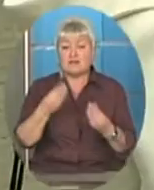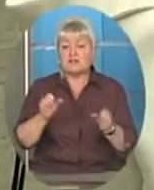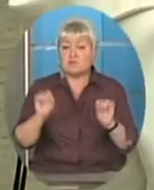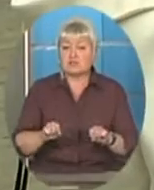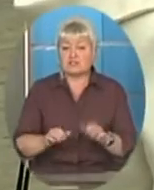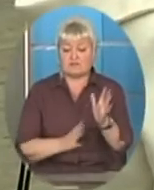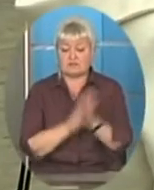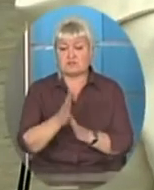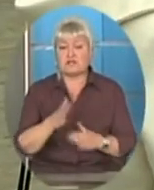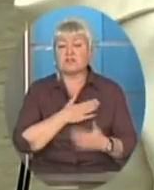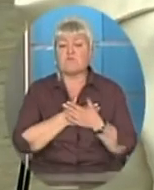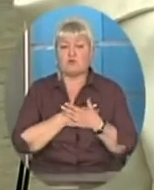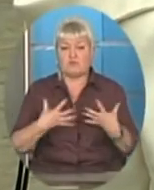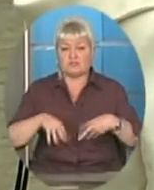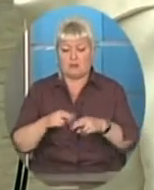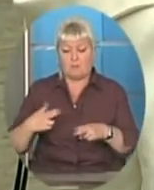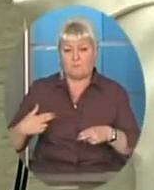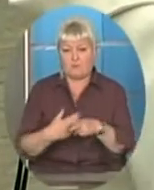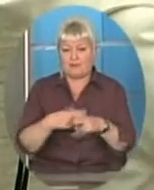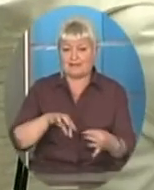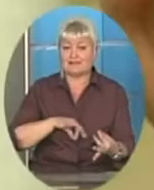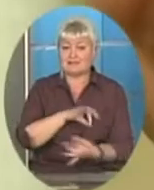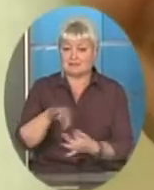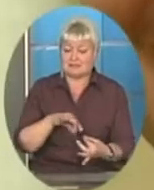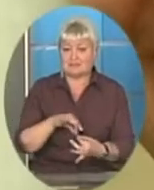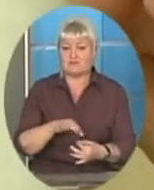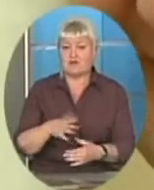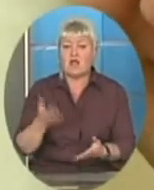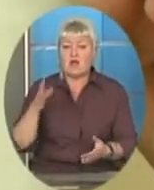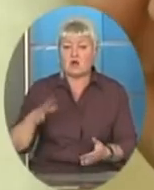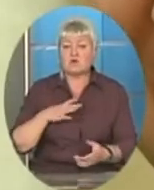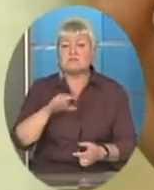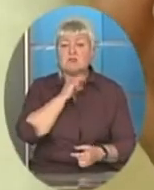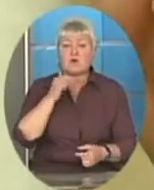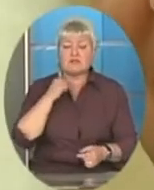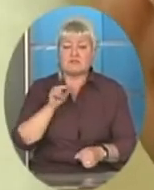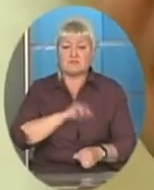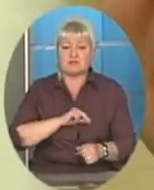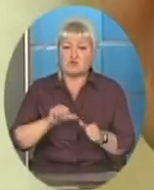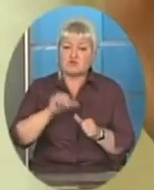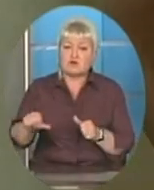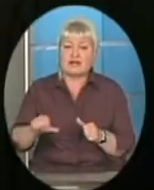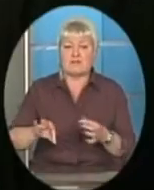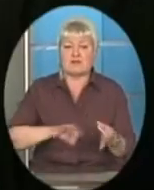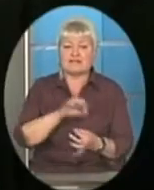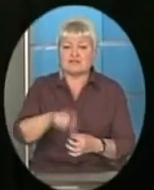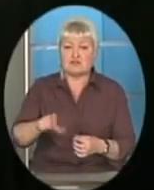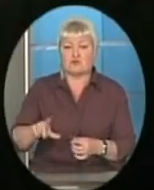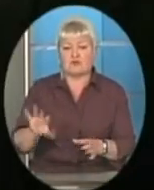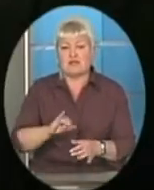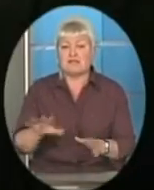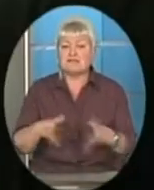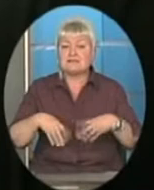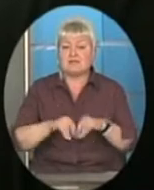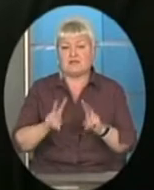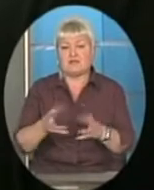сім'ї та попередити сирітство. Комісія УГКЦ у справах родини працює як з окремими сиротами, так і з цілими сім'ями, які